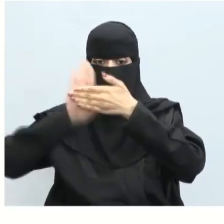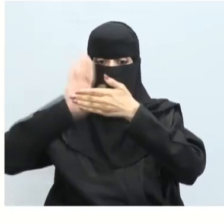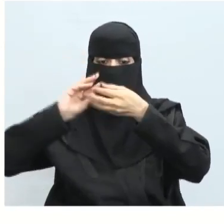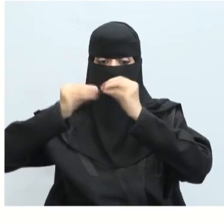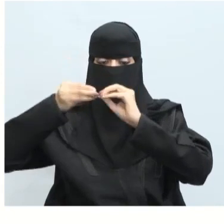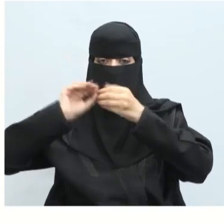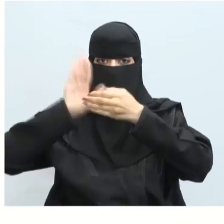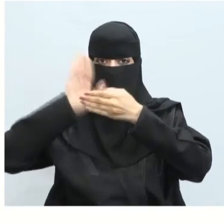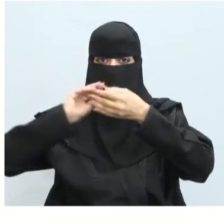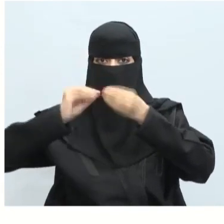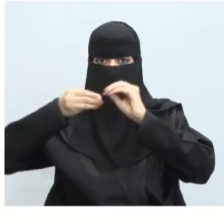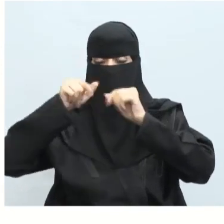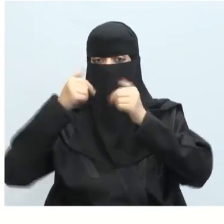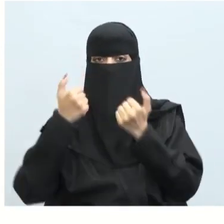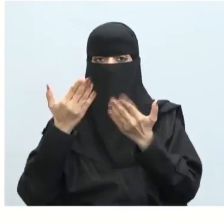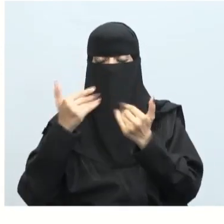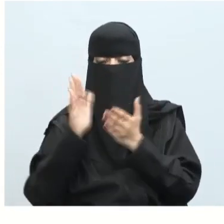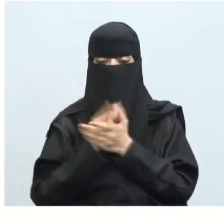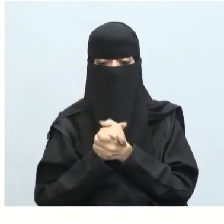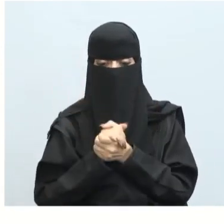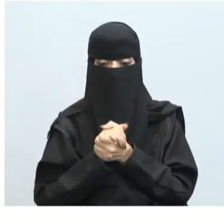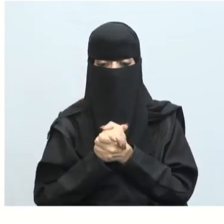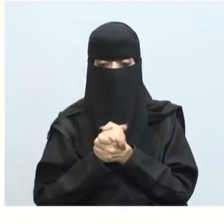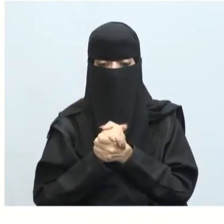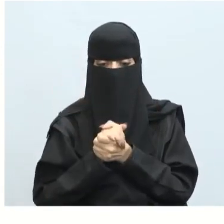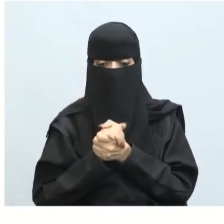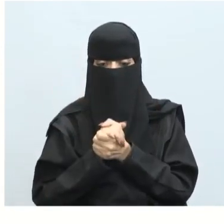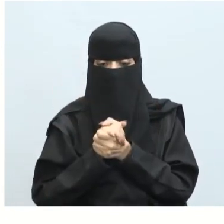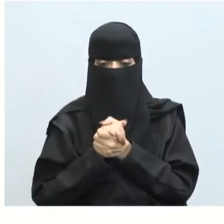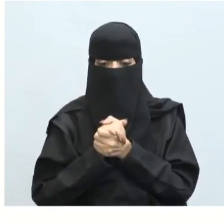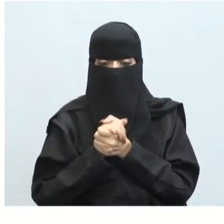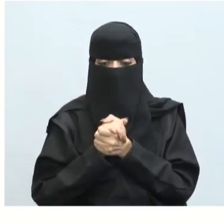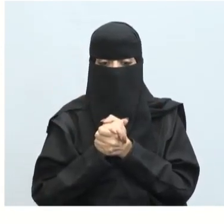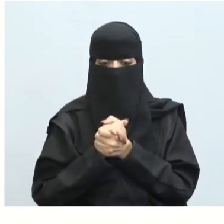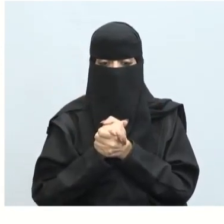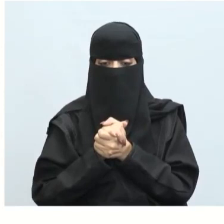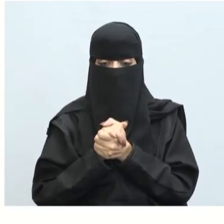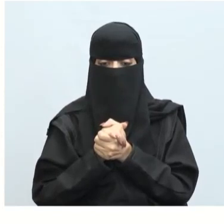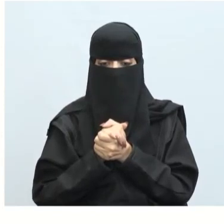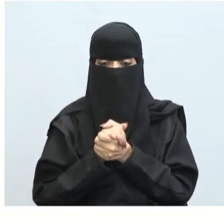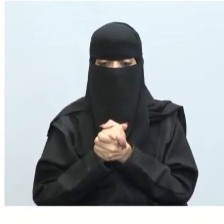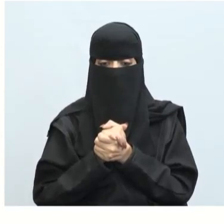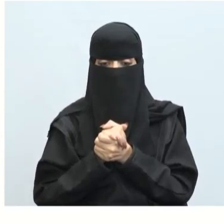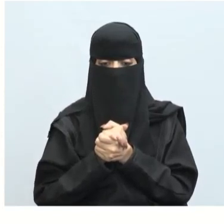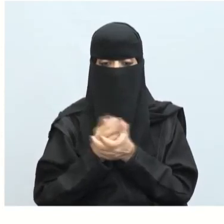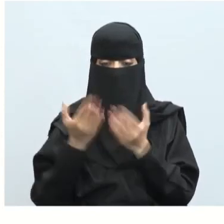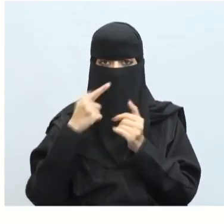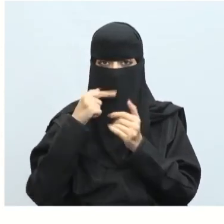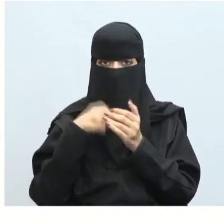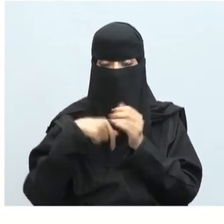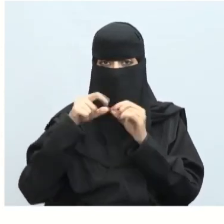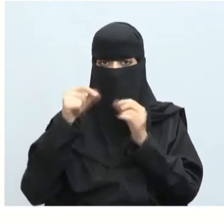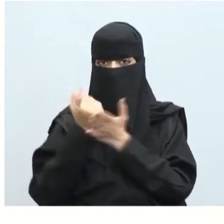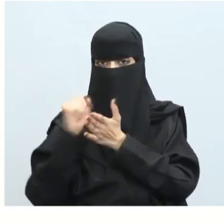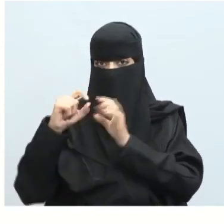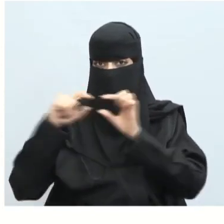لون الخلفية إلى نن بدون لاحظ لون الخلفية هنا بدون نمسح النص من